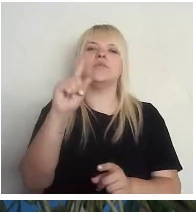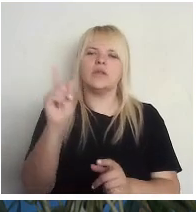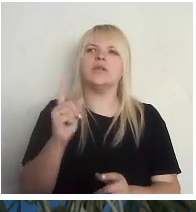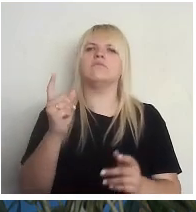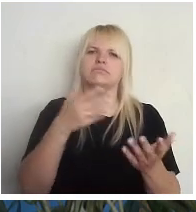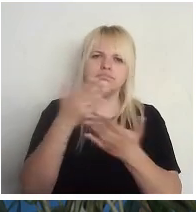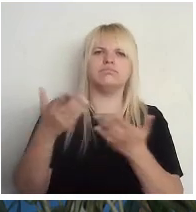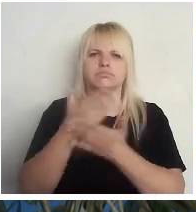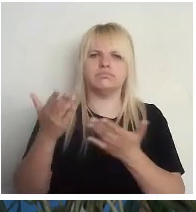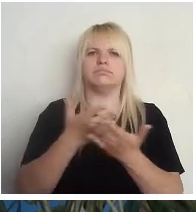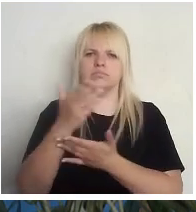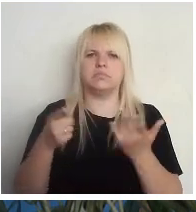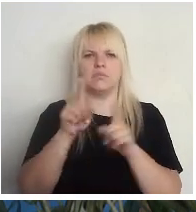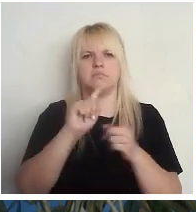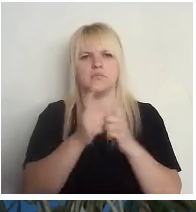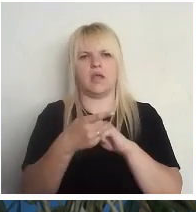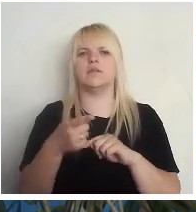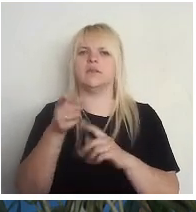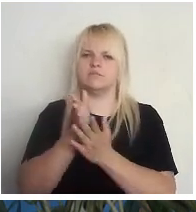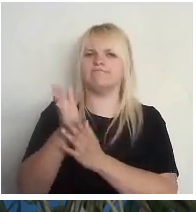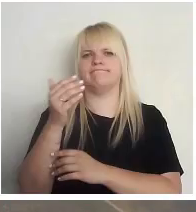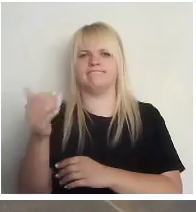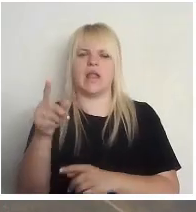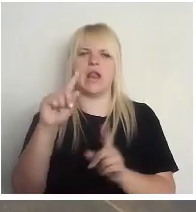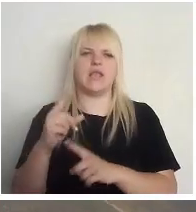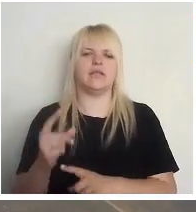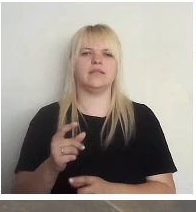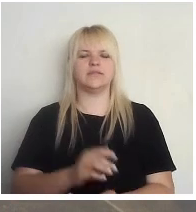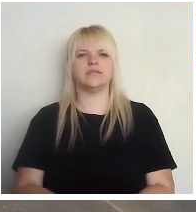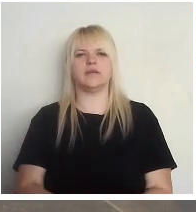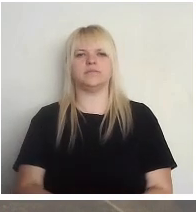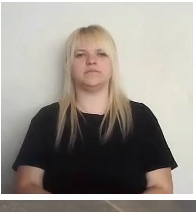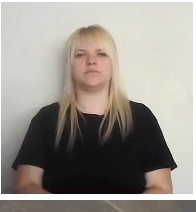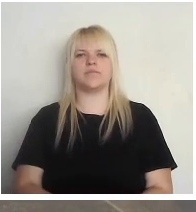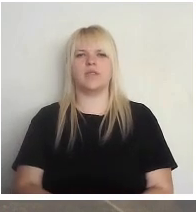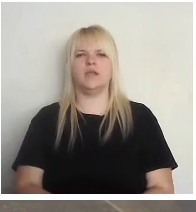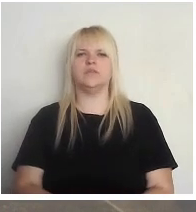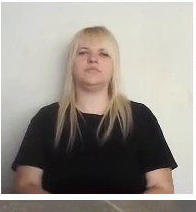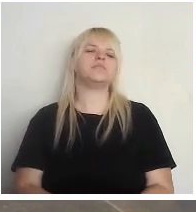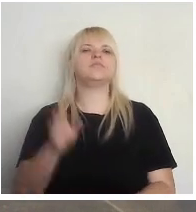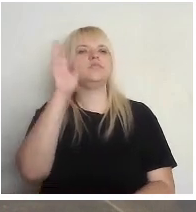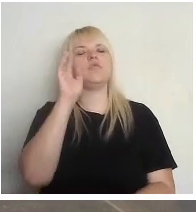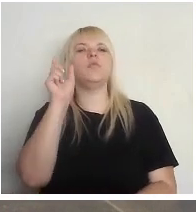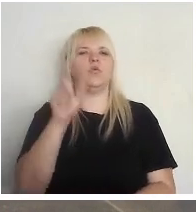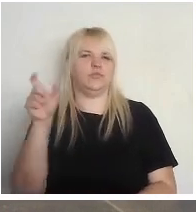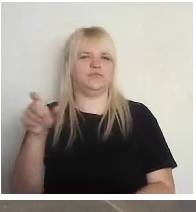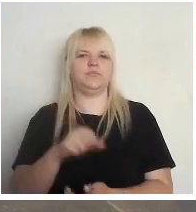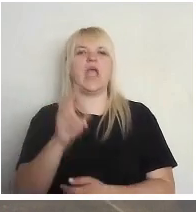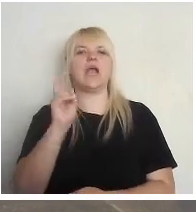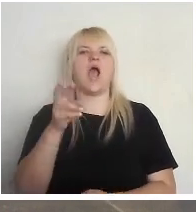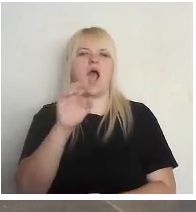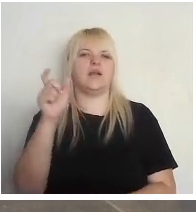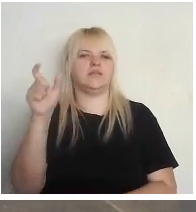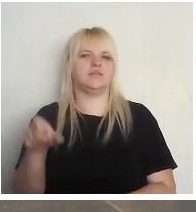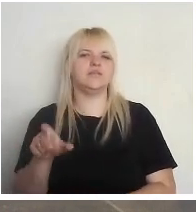tas kaut kā pamainīts arī tajā pusē lietas. Un pie puišiem Kārli, kādas